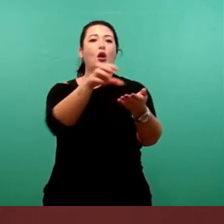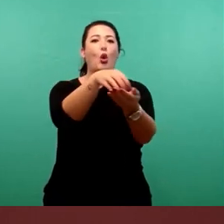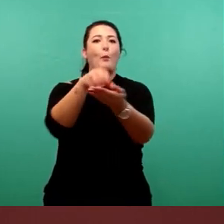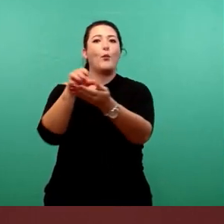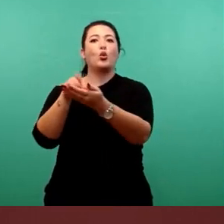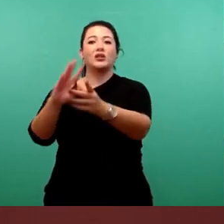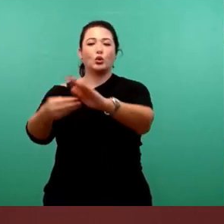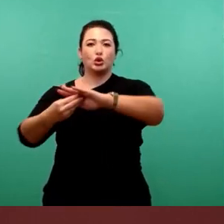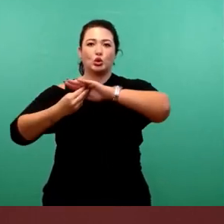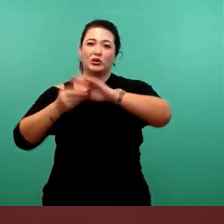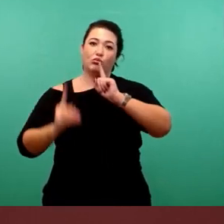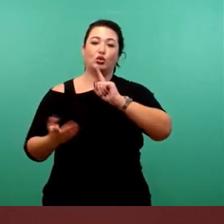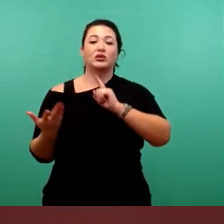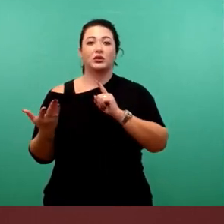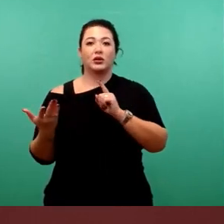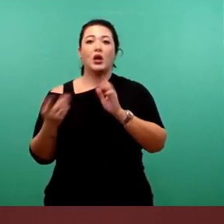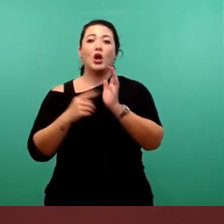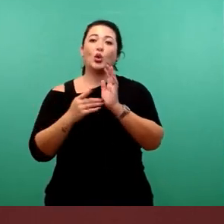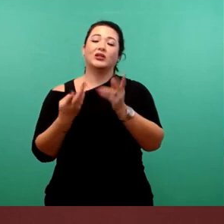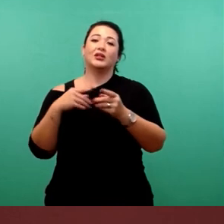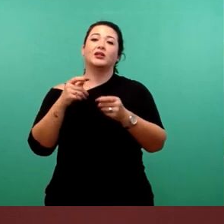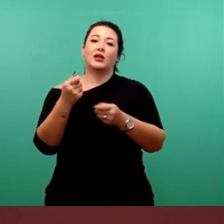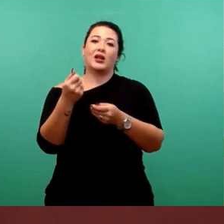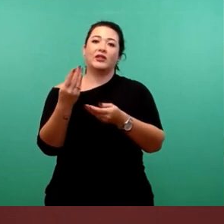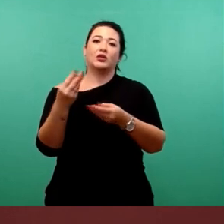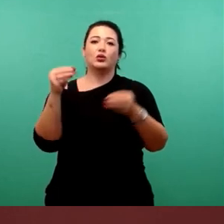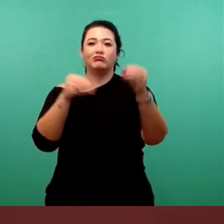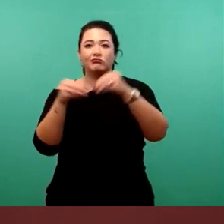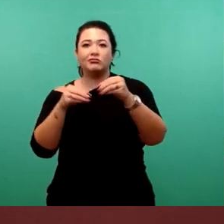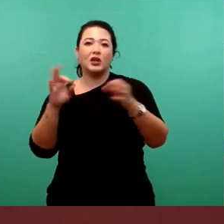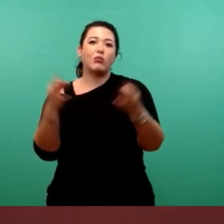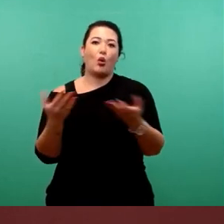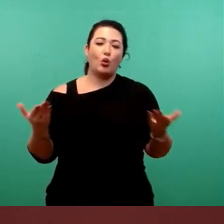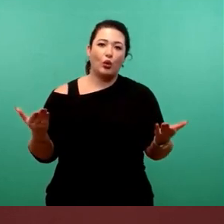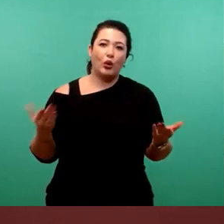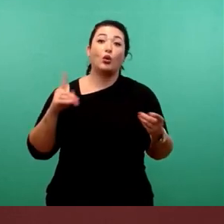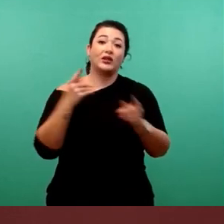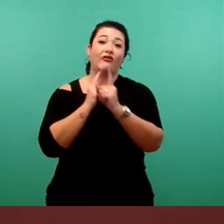Investitionen verbunden und mit Folgekosten. Und insofern geht es darum,